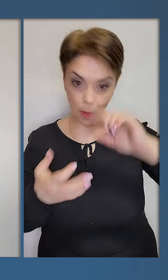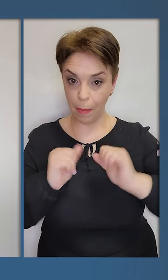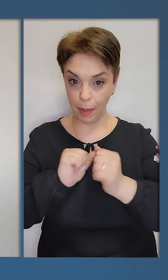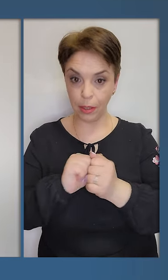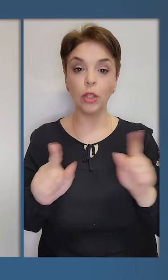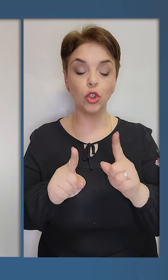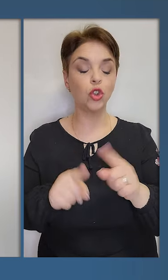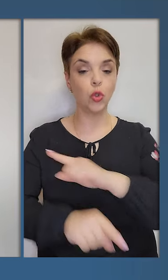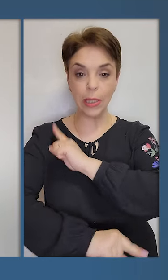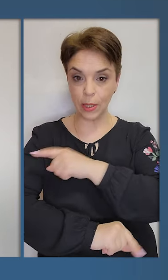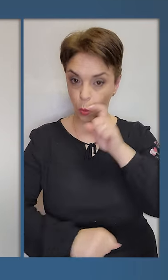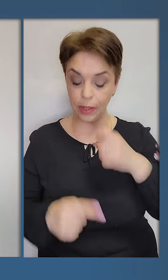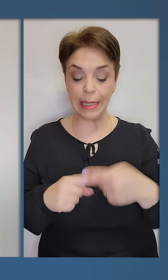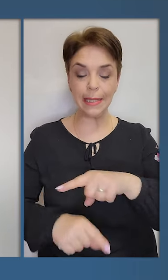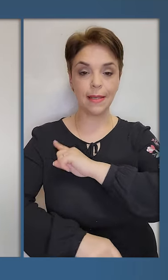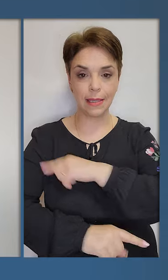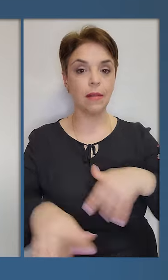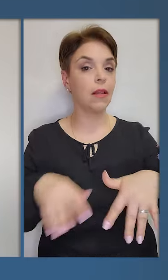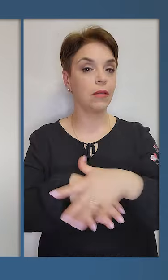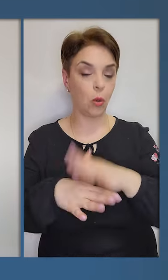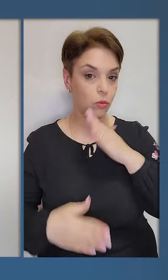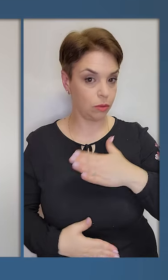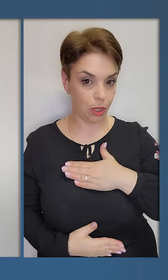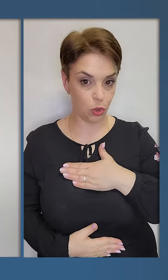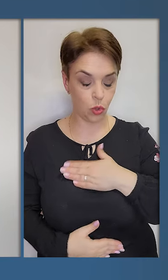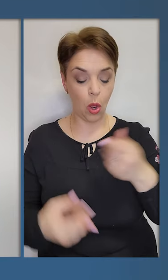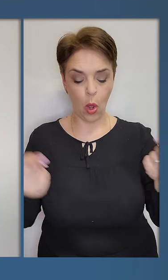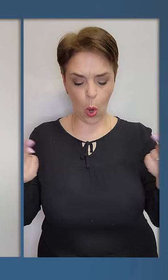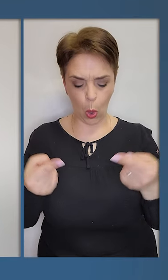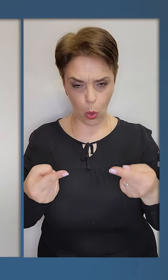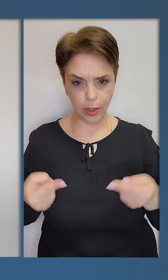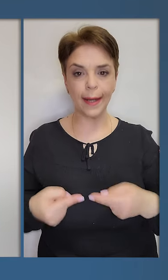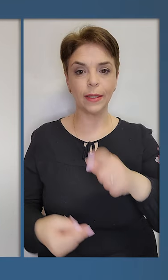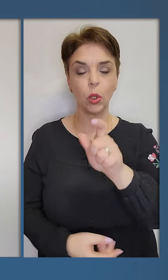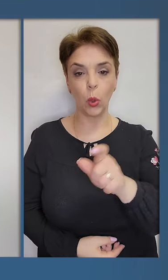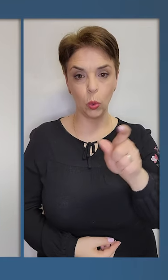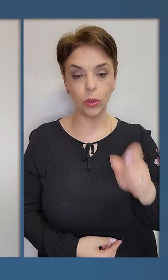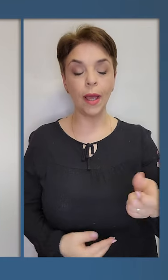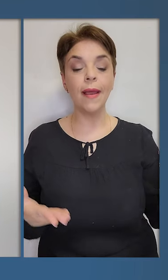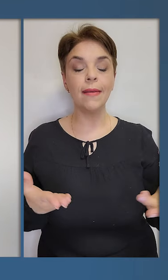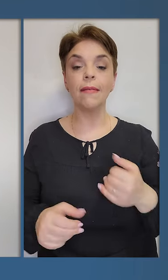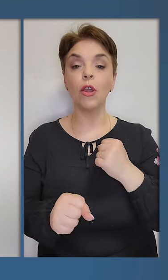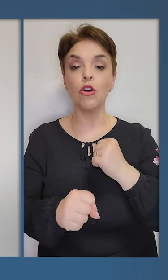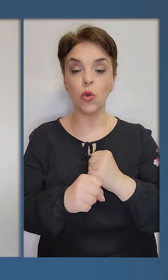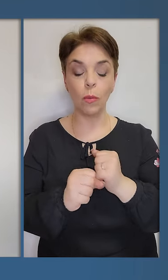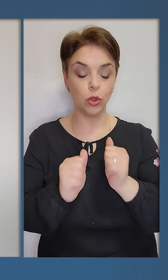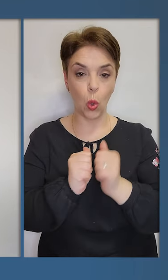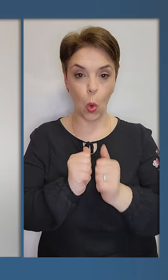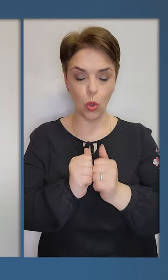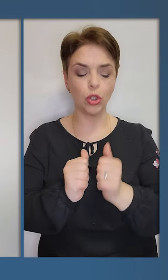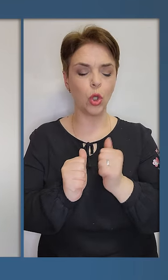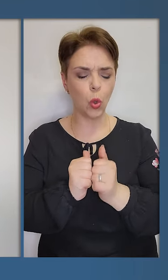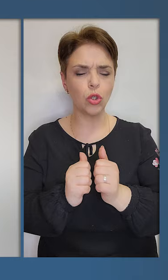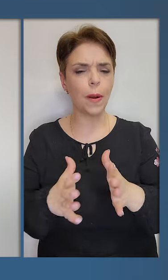завжди пам'ятати, що сила України – це сила народу нашого, конкретних людей, які роблять